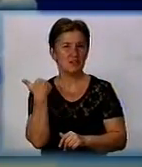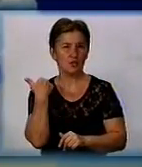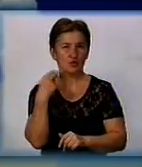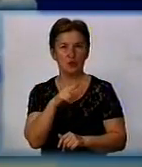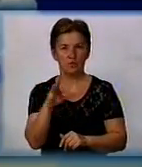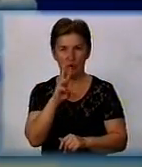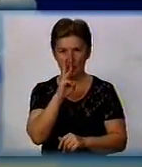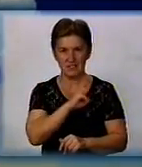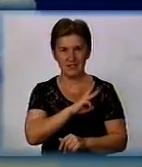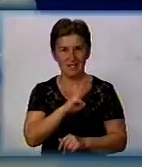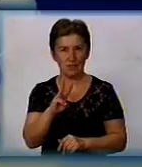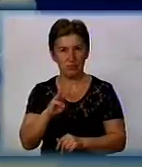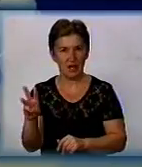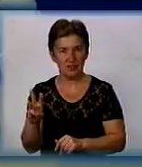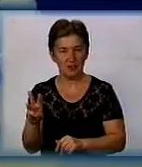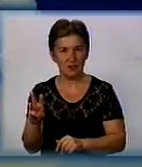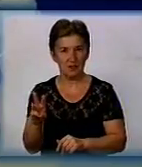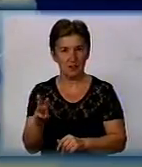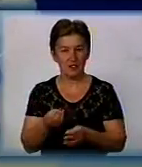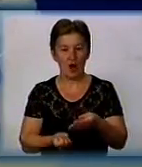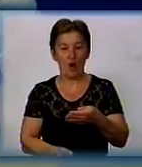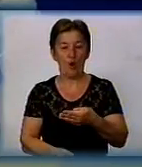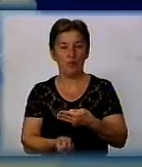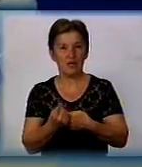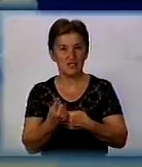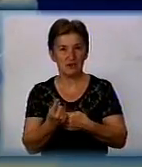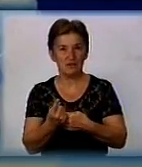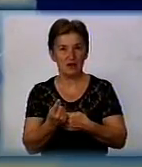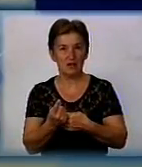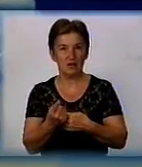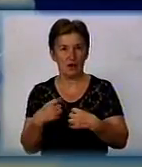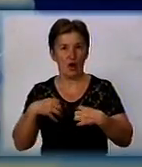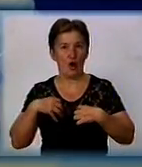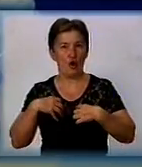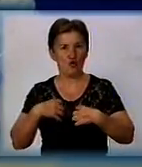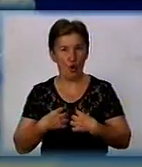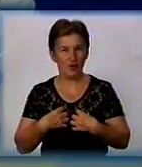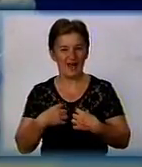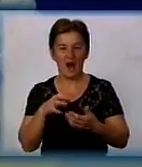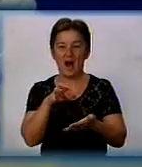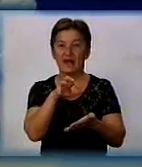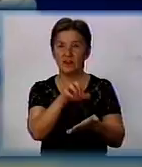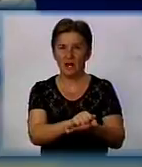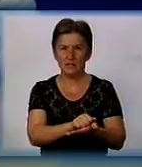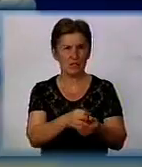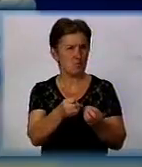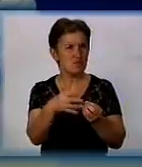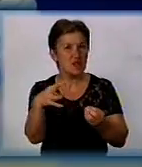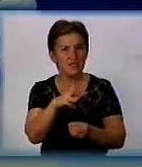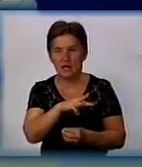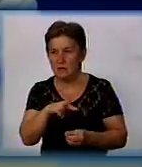образовався гореарендаторами, составляла 15 мільйонів гривень.